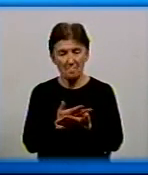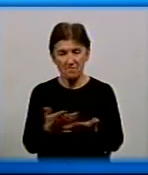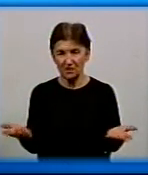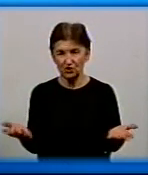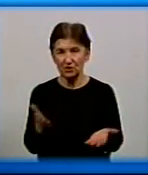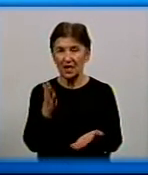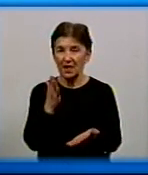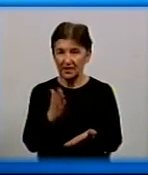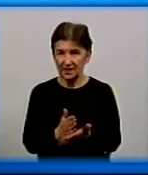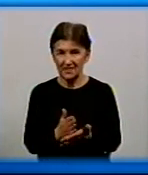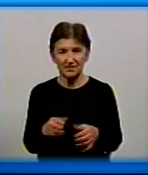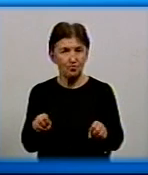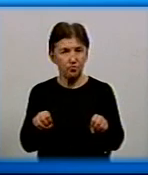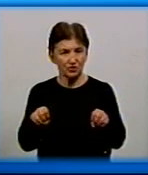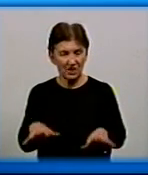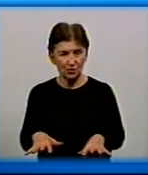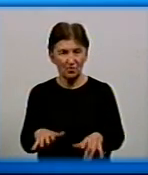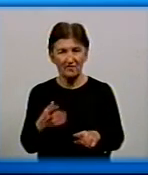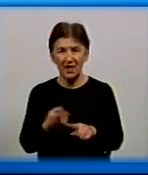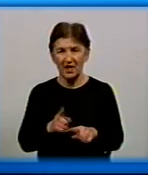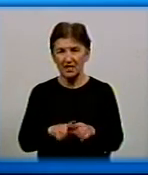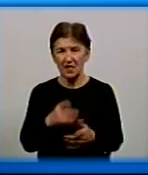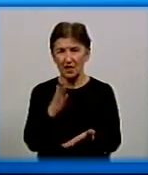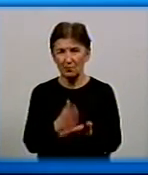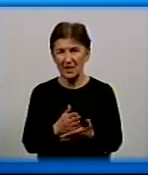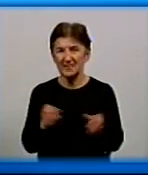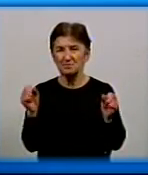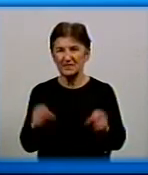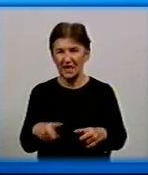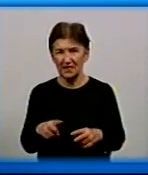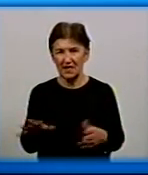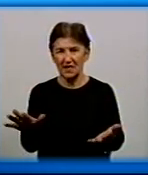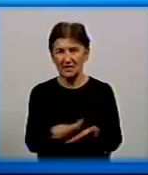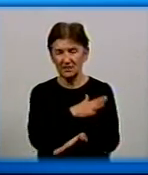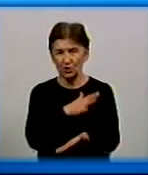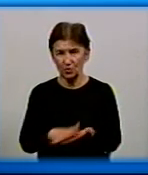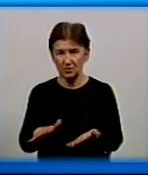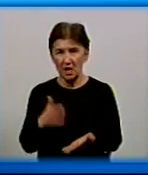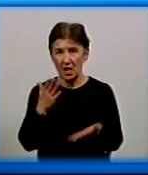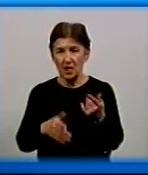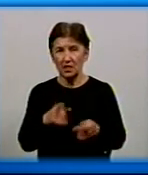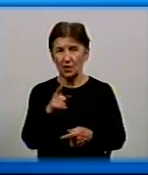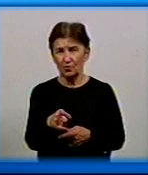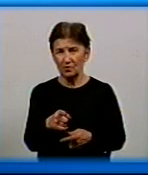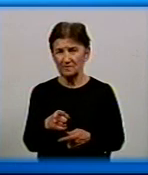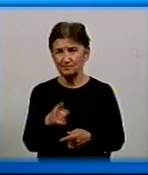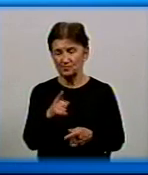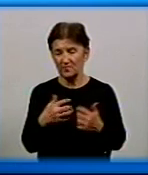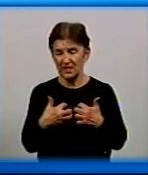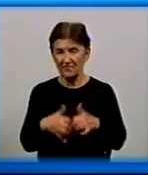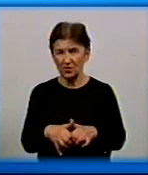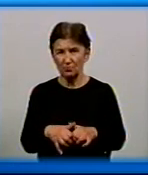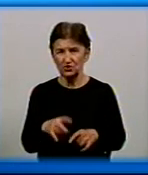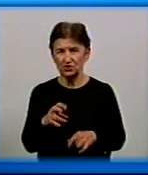Тобто, є відповідна постанова, яка має спеціальні розрахунки. І якщо кошти отримали на розрахунковий рахунок, автоматично